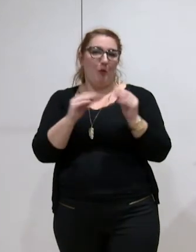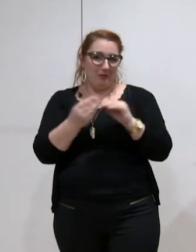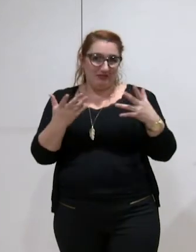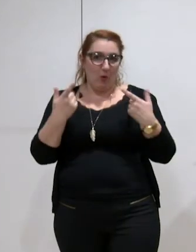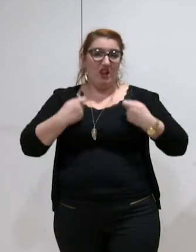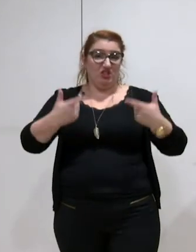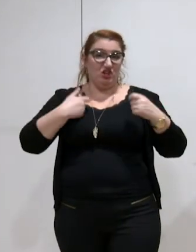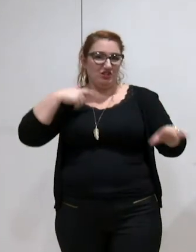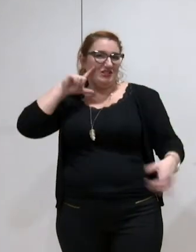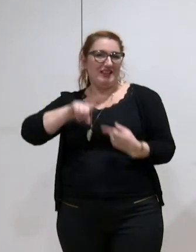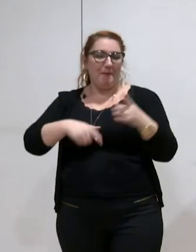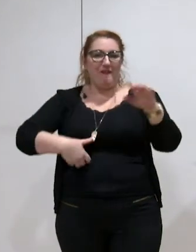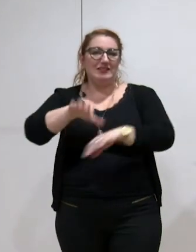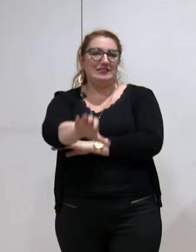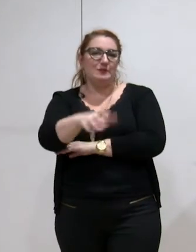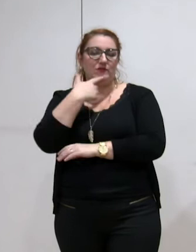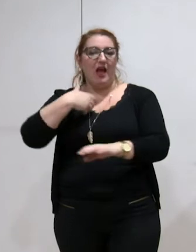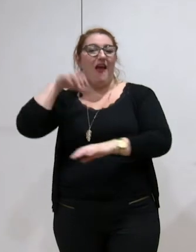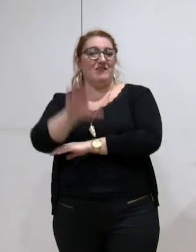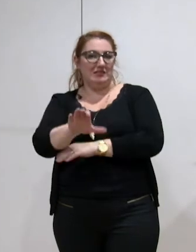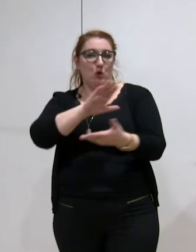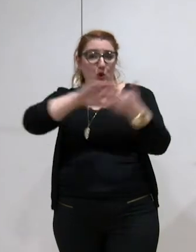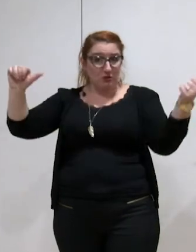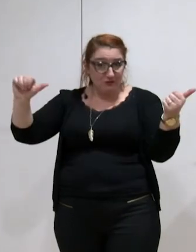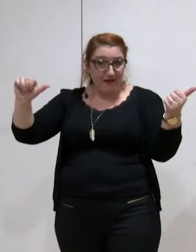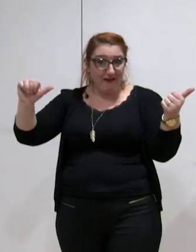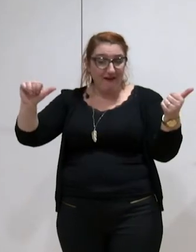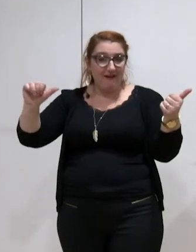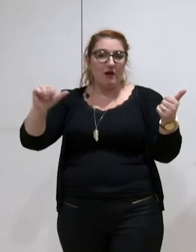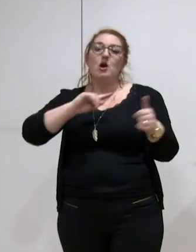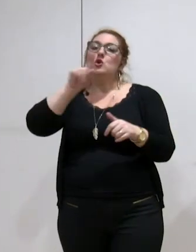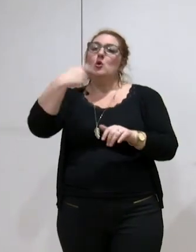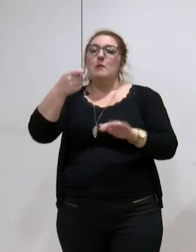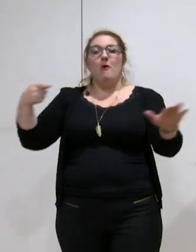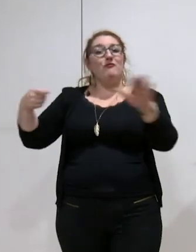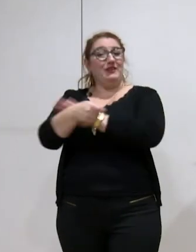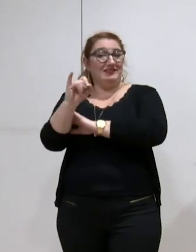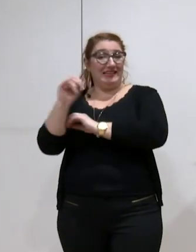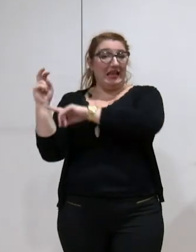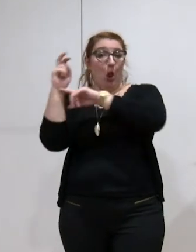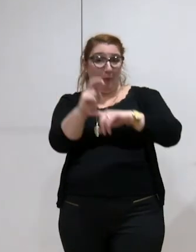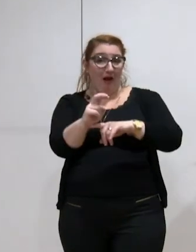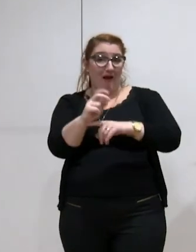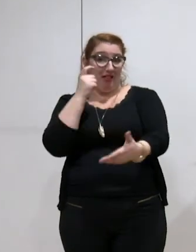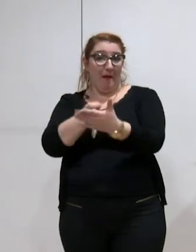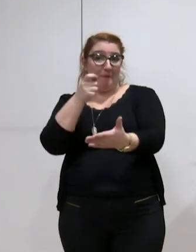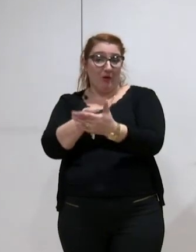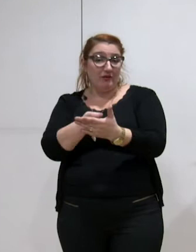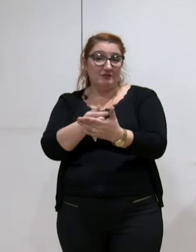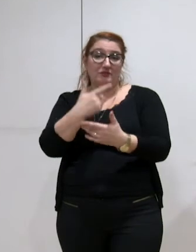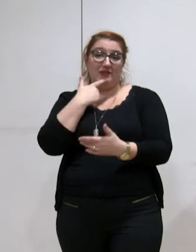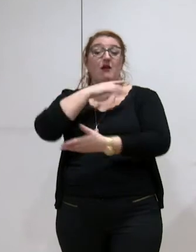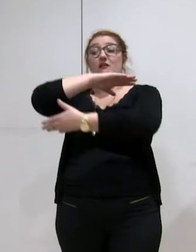Quand on transfère de l'investissement, donc c'était un investissement qui était finançable potentiellement par de l'emprunt, c'est